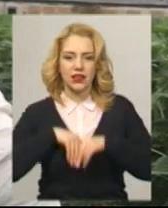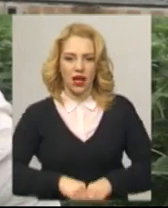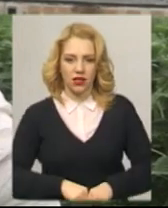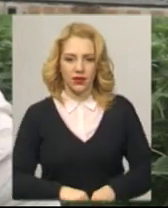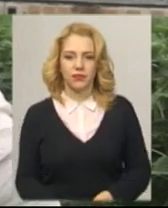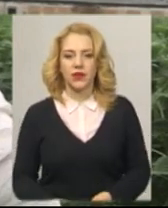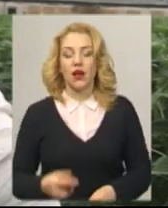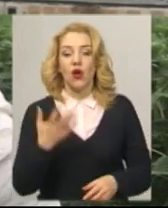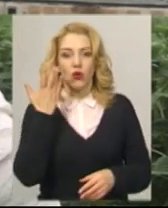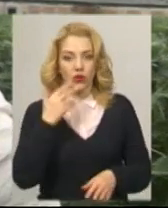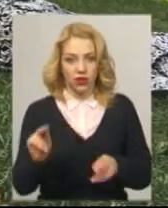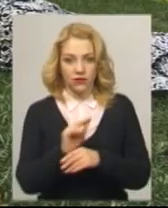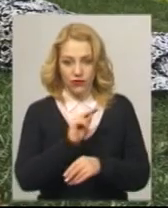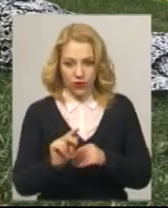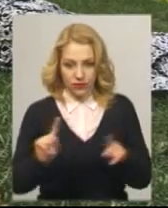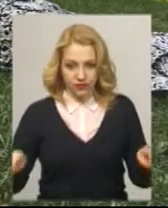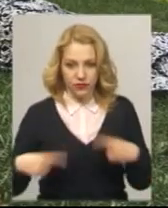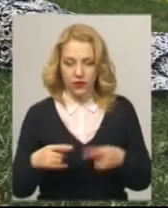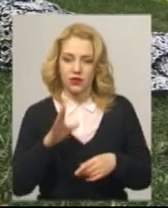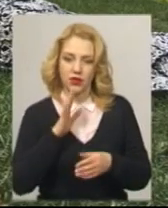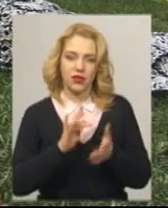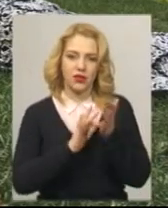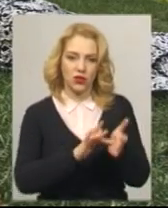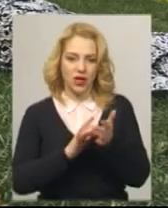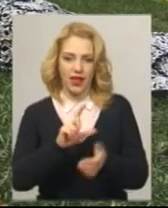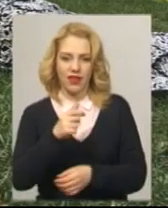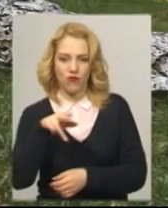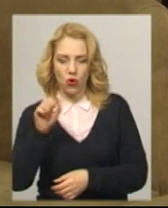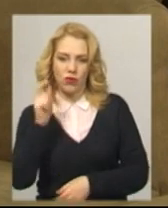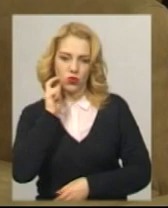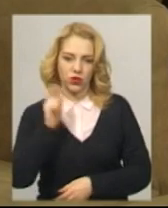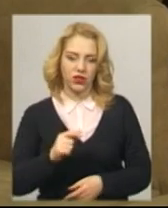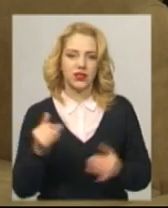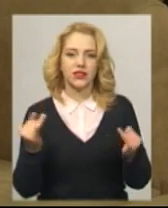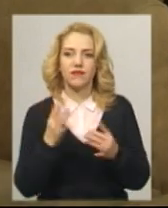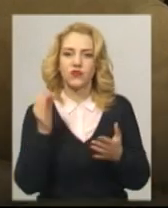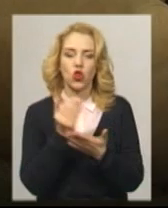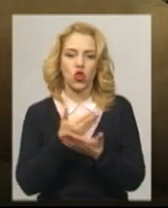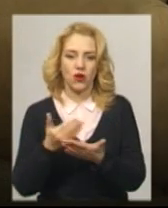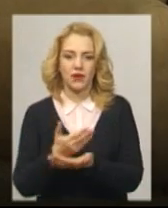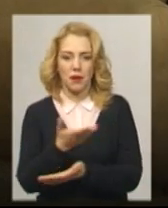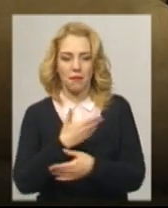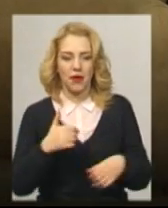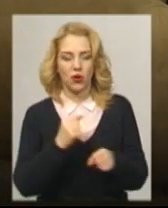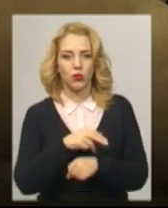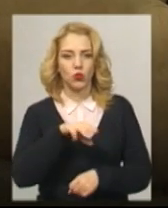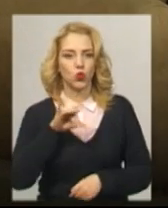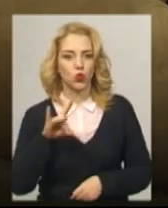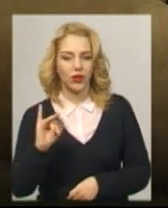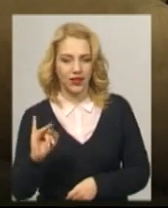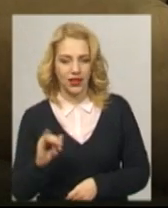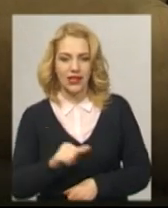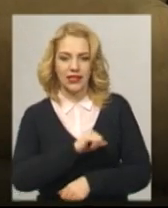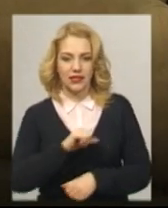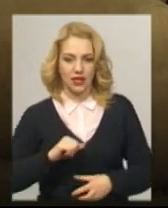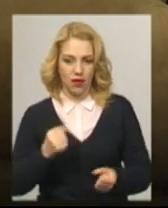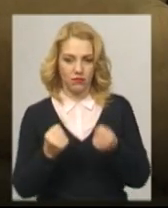Ірина разом з сім'єю почала подорожувати Україною та Європою і цікавитися всім новим. Ми взагалі робимо такі тури, при чому їдемо самі